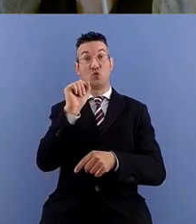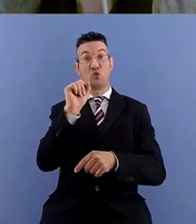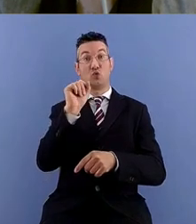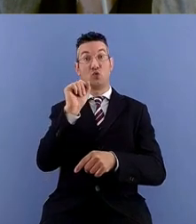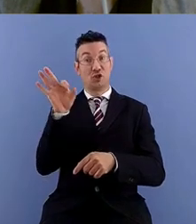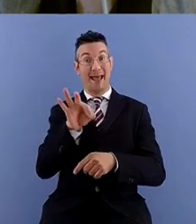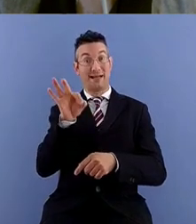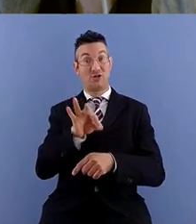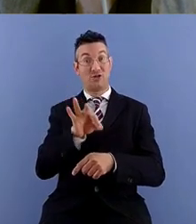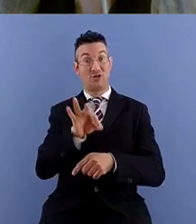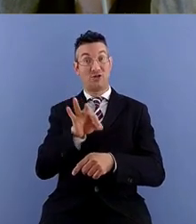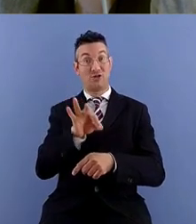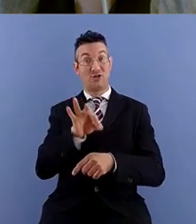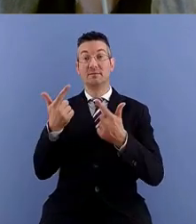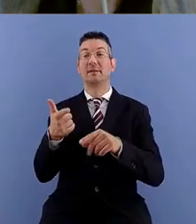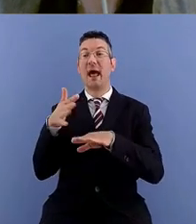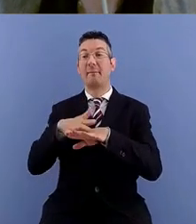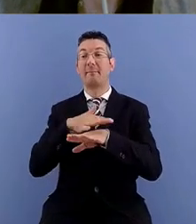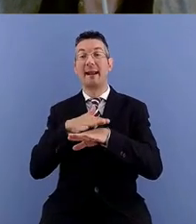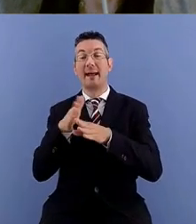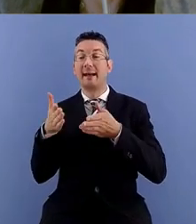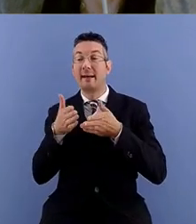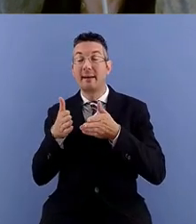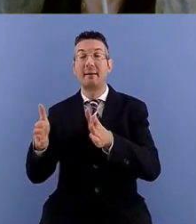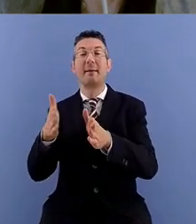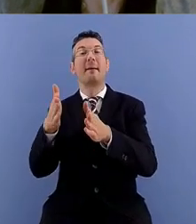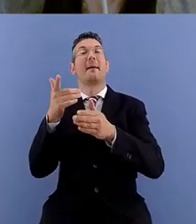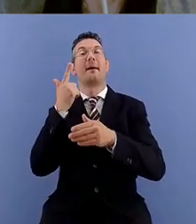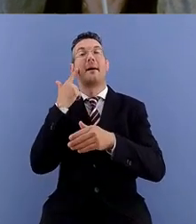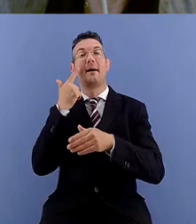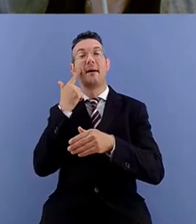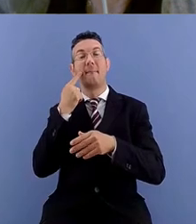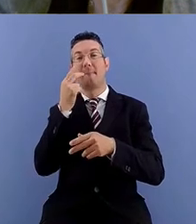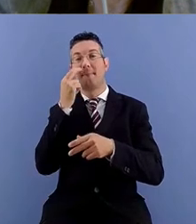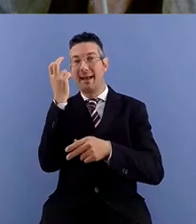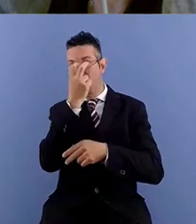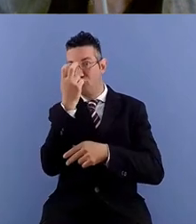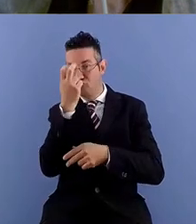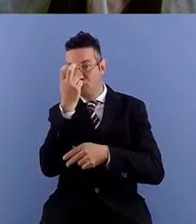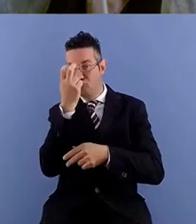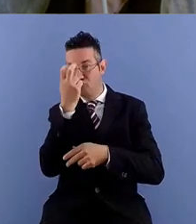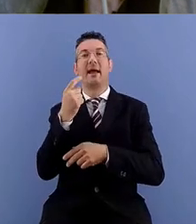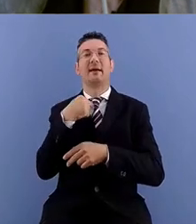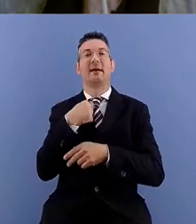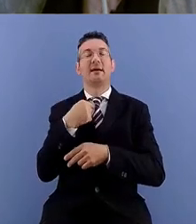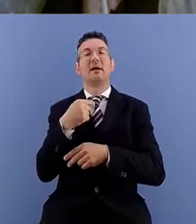materiali che possono essere utilizzabili anche per ipovedenti e non vedenti